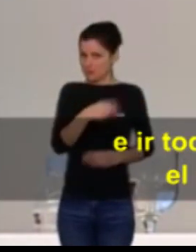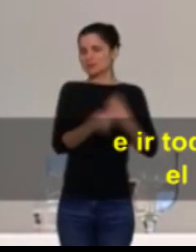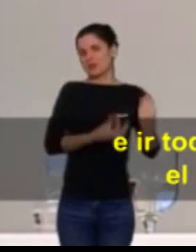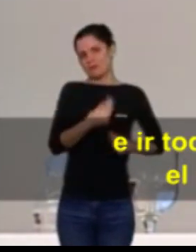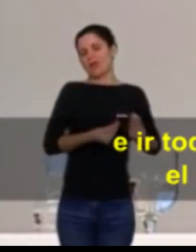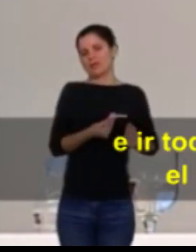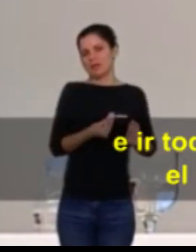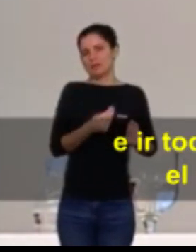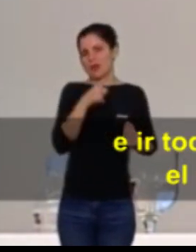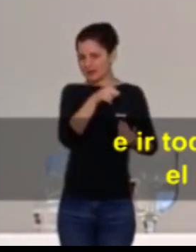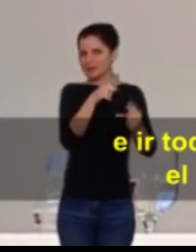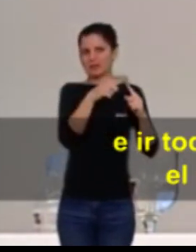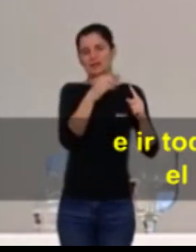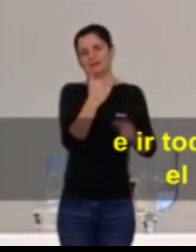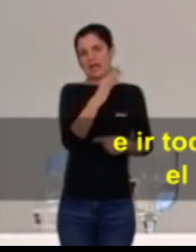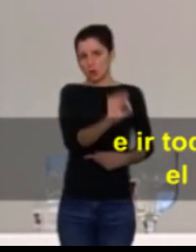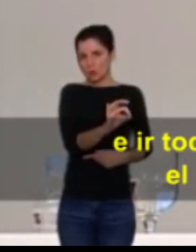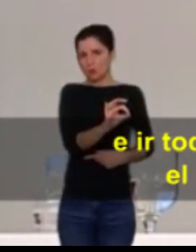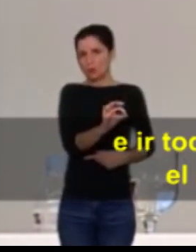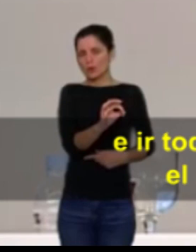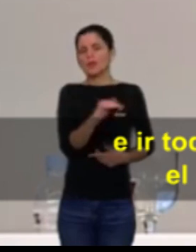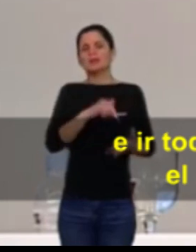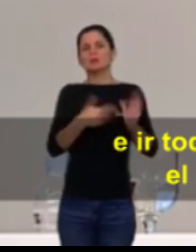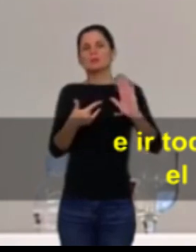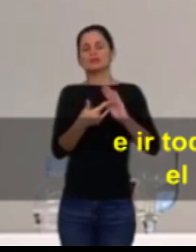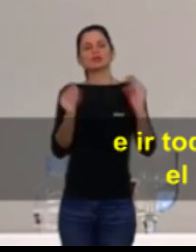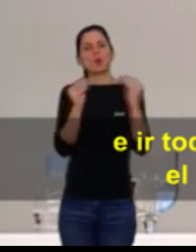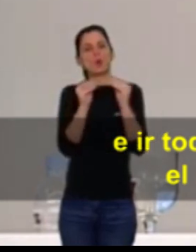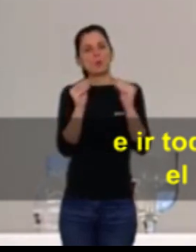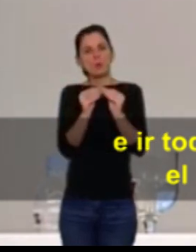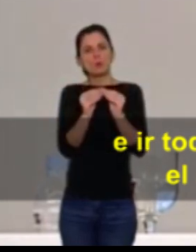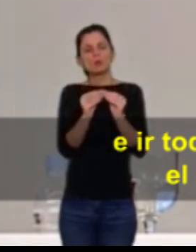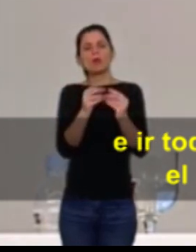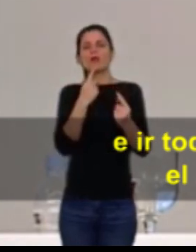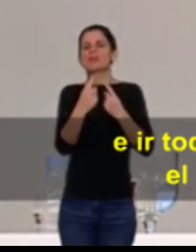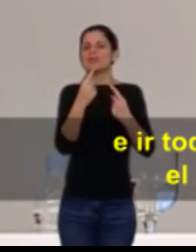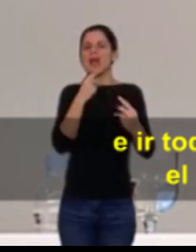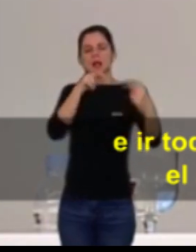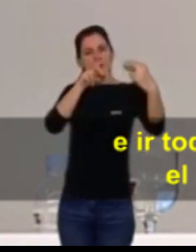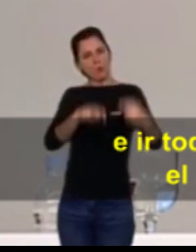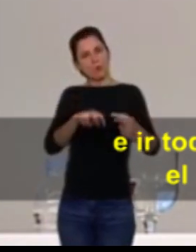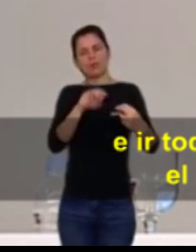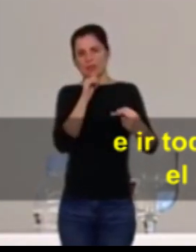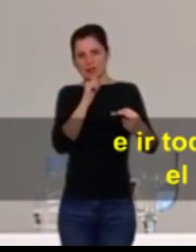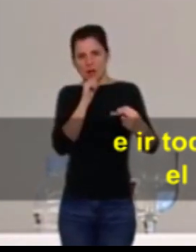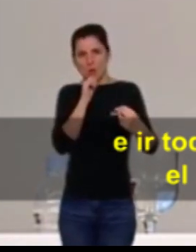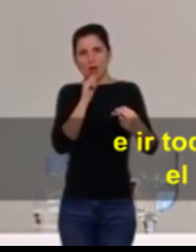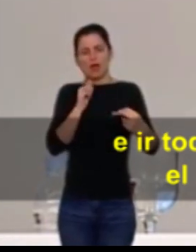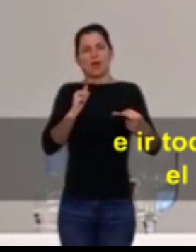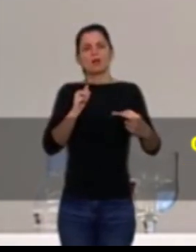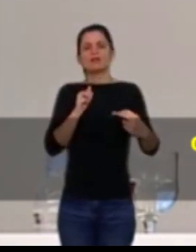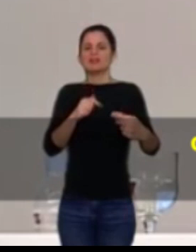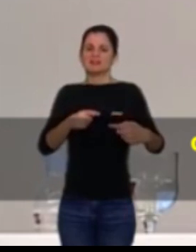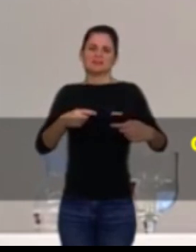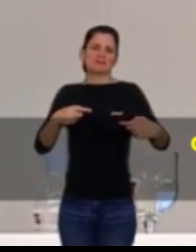i anar tots en un projecte on el diàleg sobre l'aigua prevalga a les guerres de